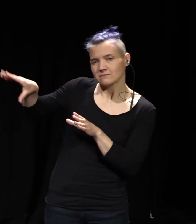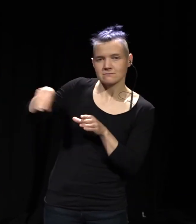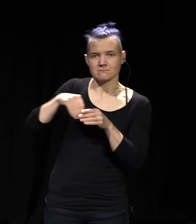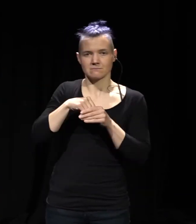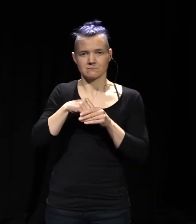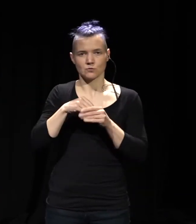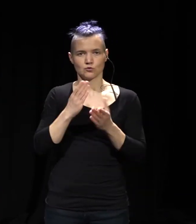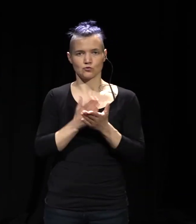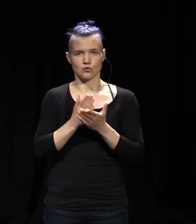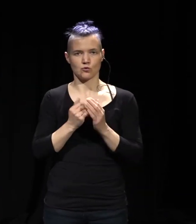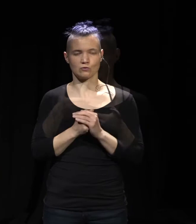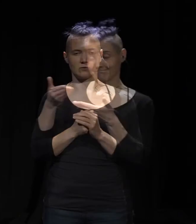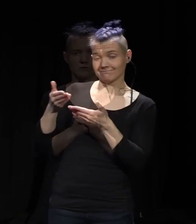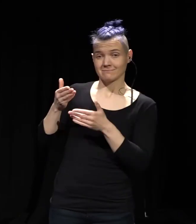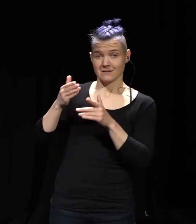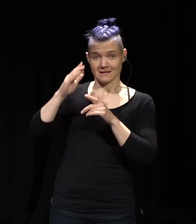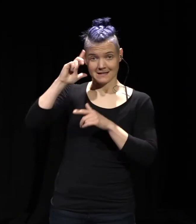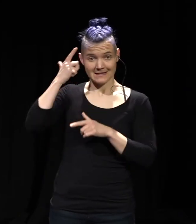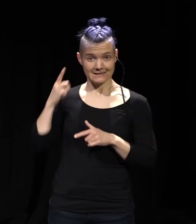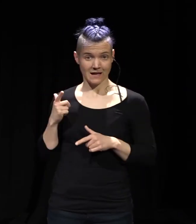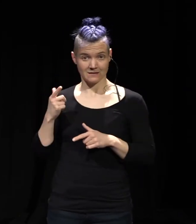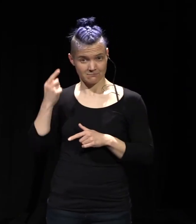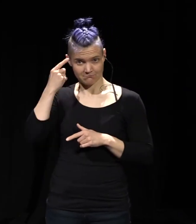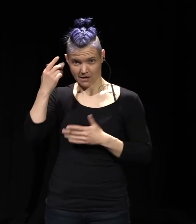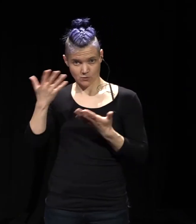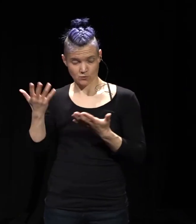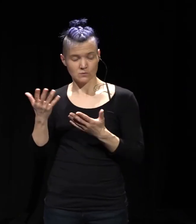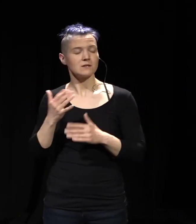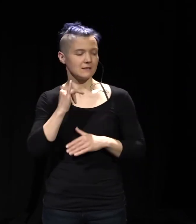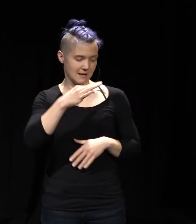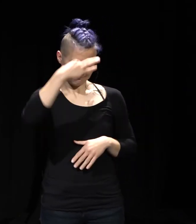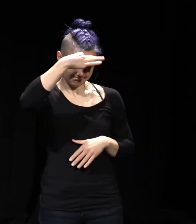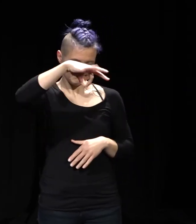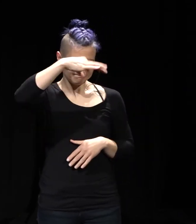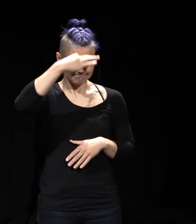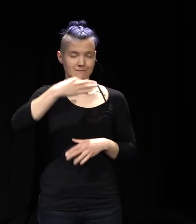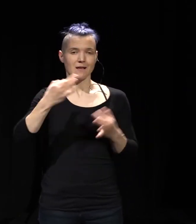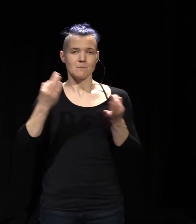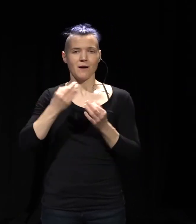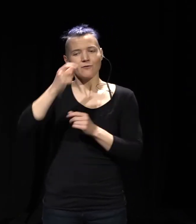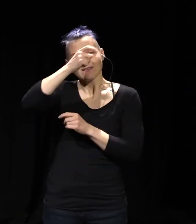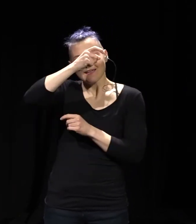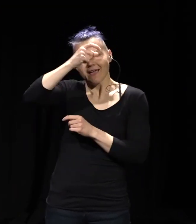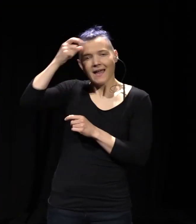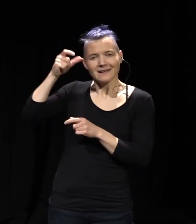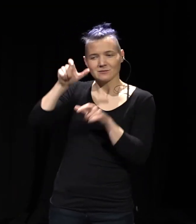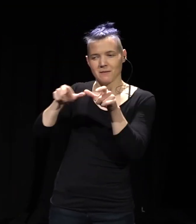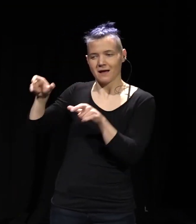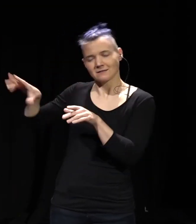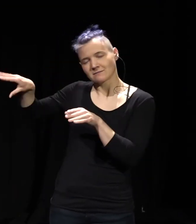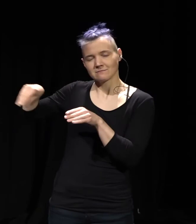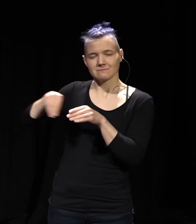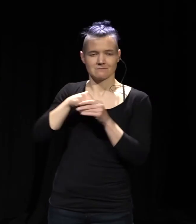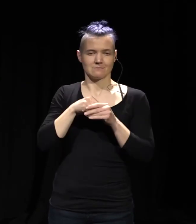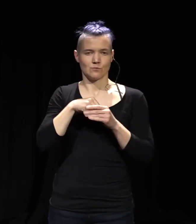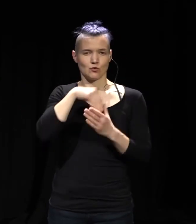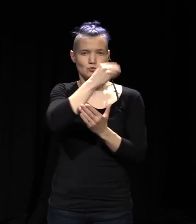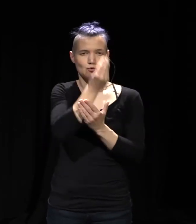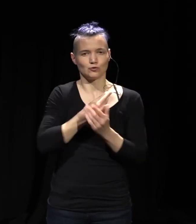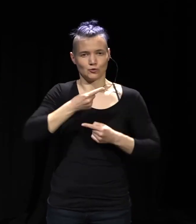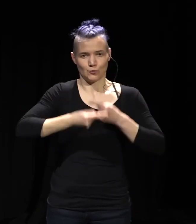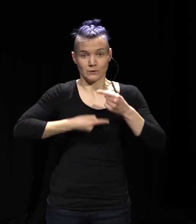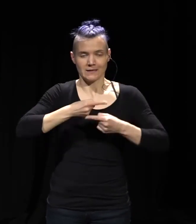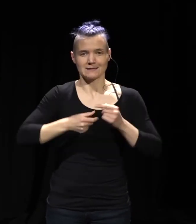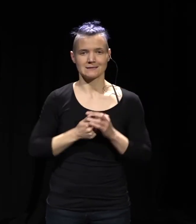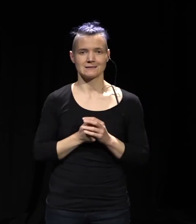Ich kann mich dem nur anschließen, genau das, was Isabella sagt, Experten mit reinholen in künstlerische Prozesse, aber natürlich